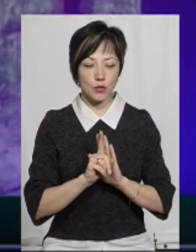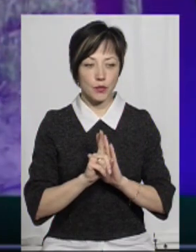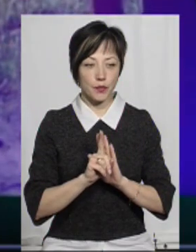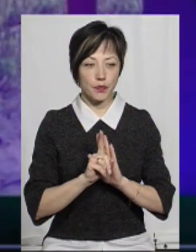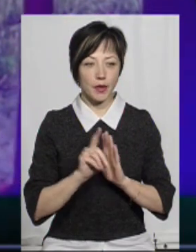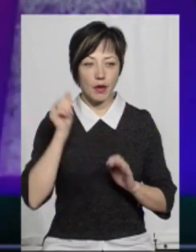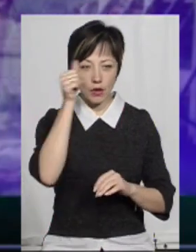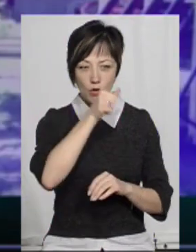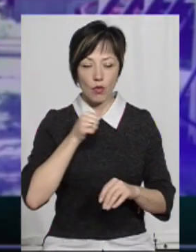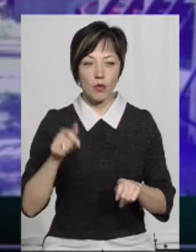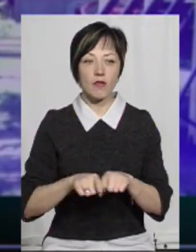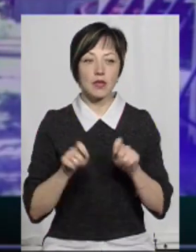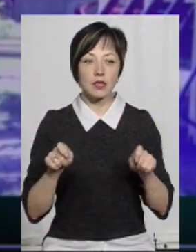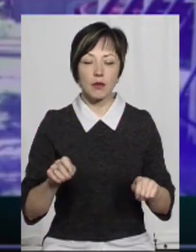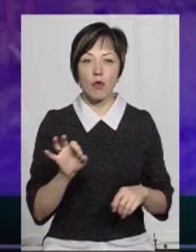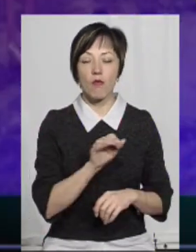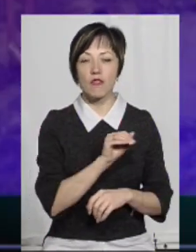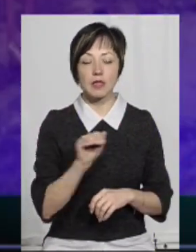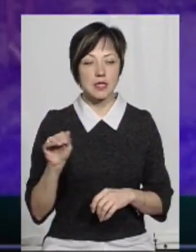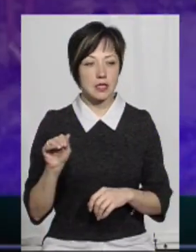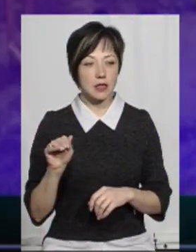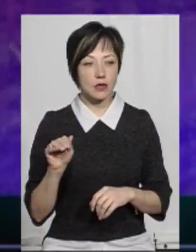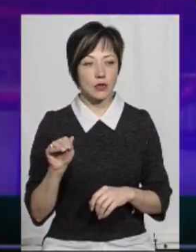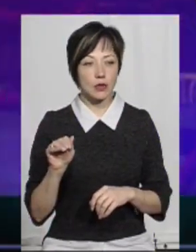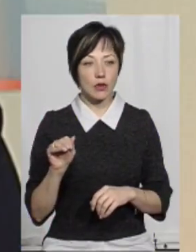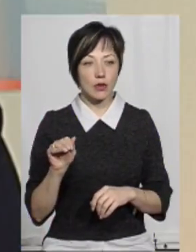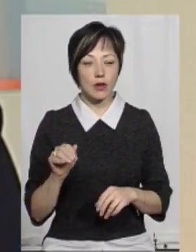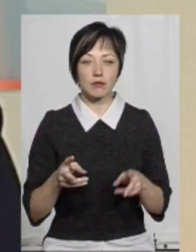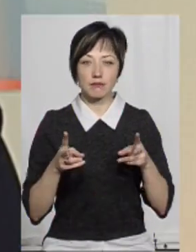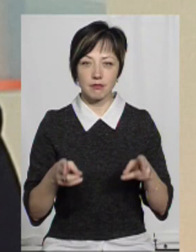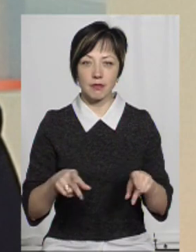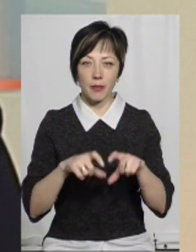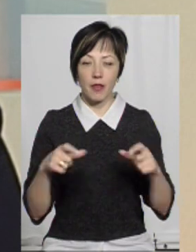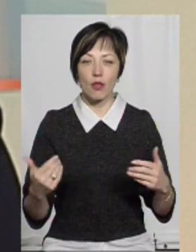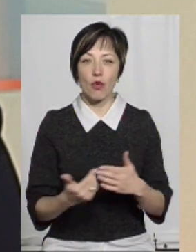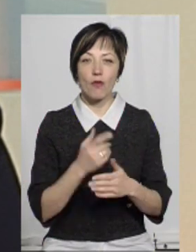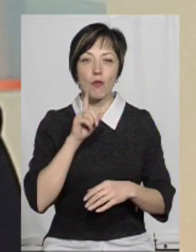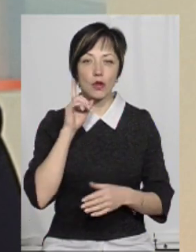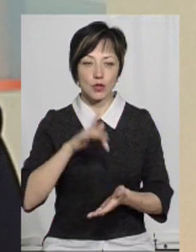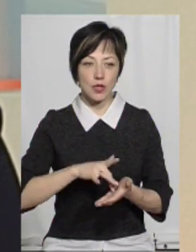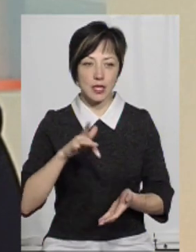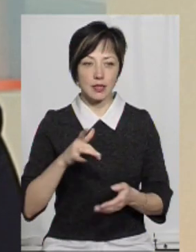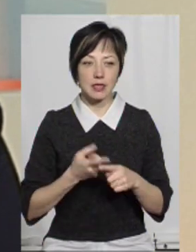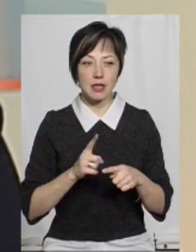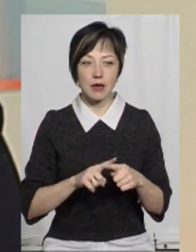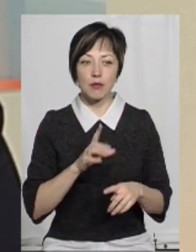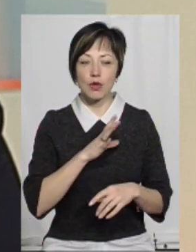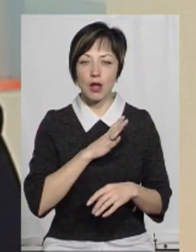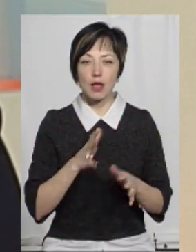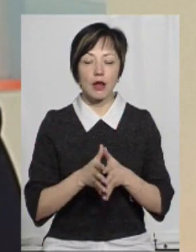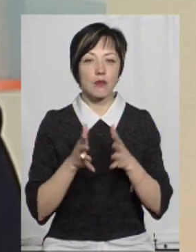року ми відкриємо, вже офіційно переріжемо стрічку нового молодіжного центру. Це було